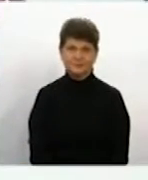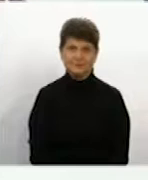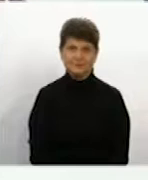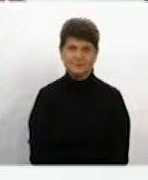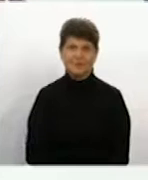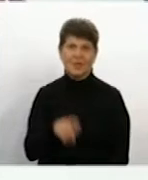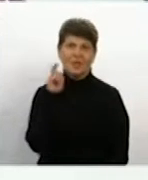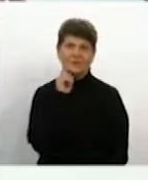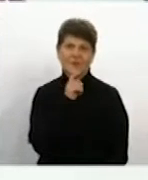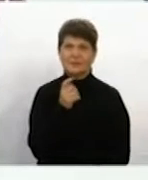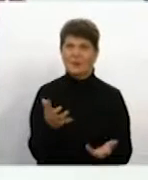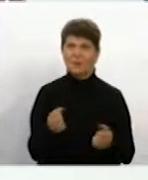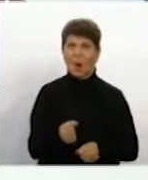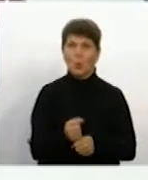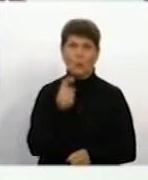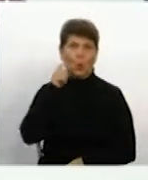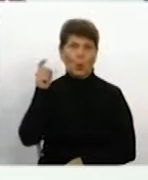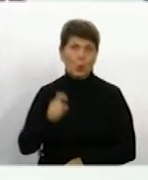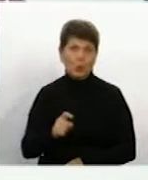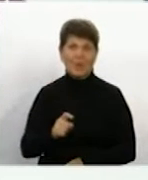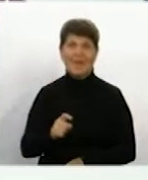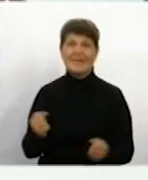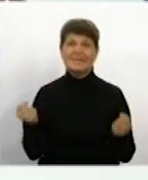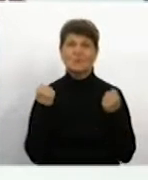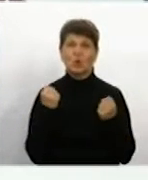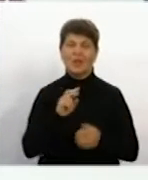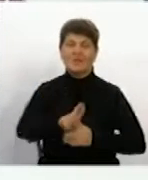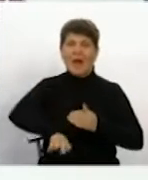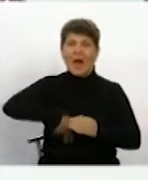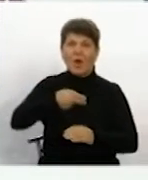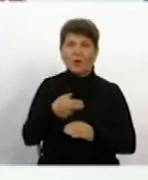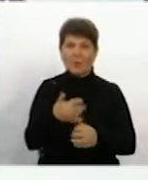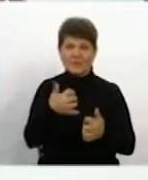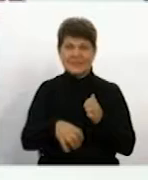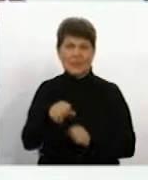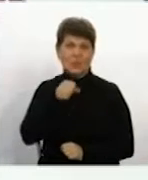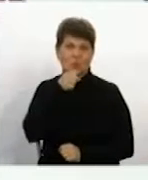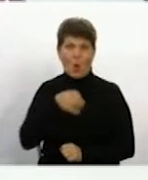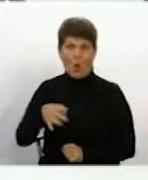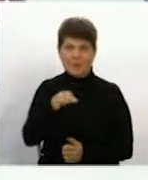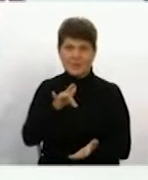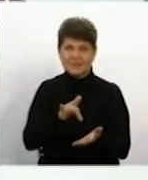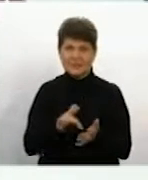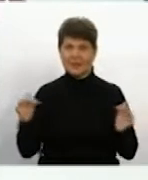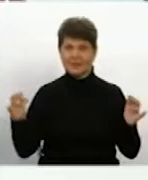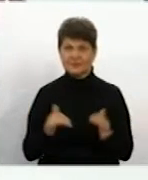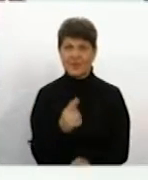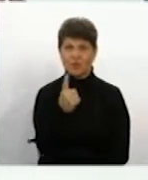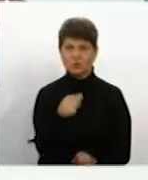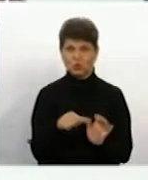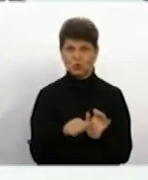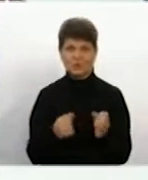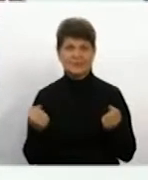Вінниця ж приймає Кубок України зі спортивної акробатики серед дорослих. До обласного центру з'їхалися 106